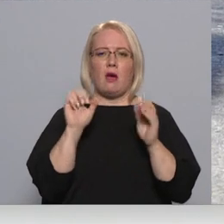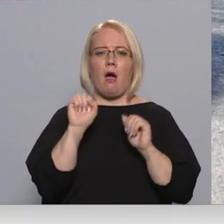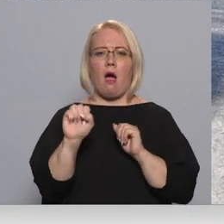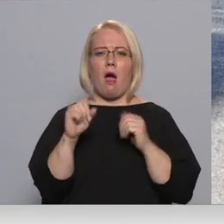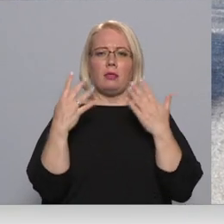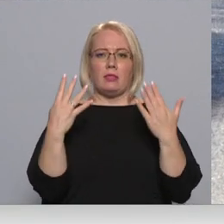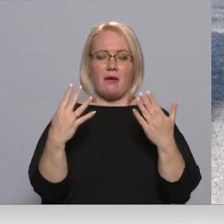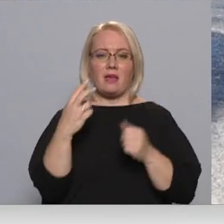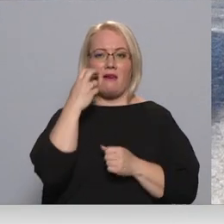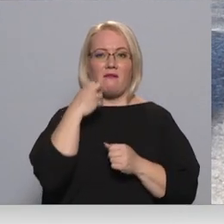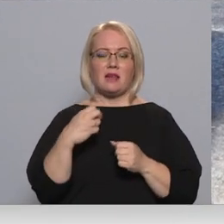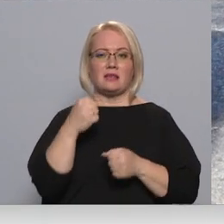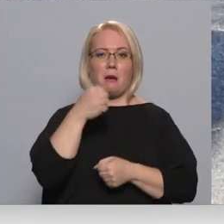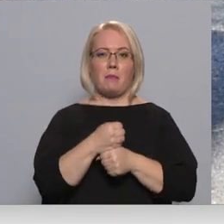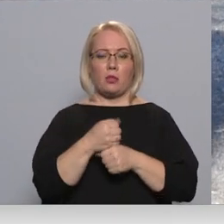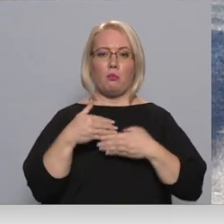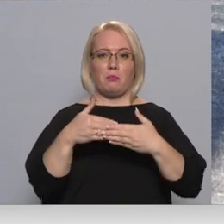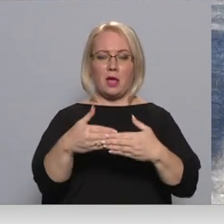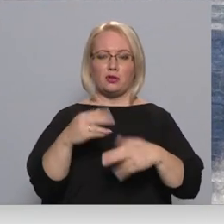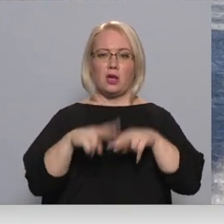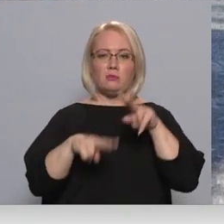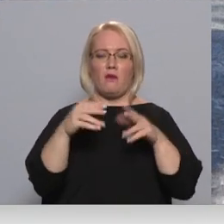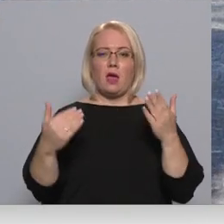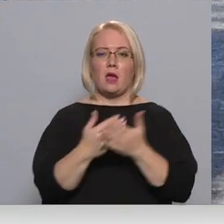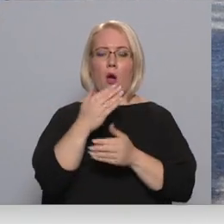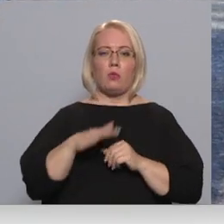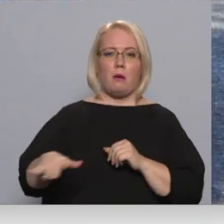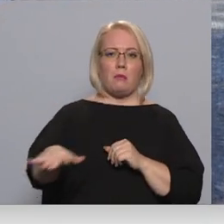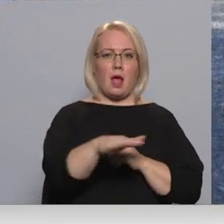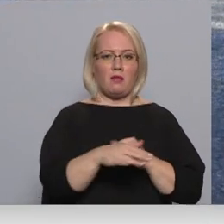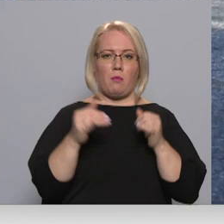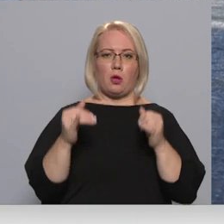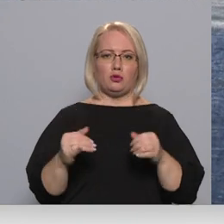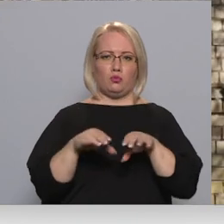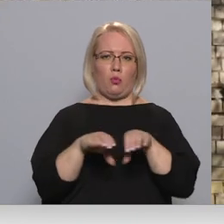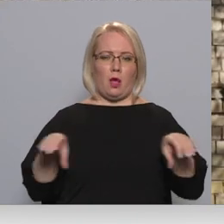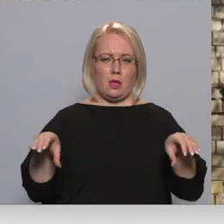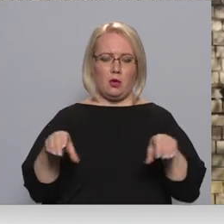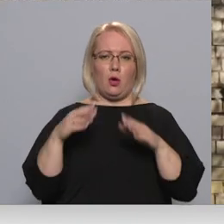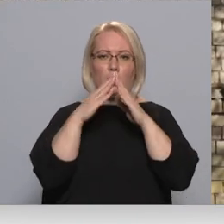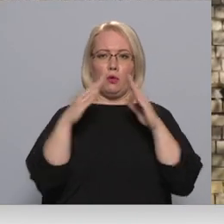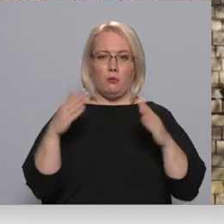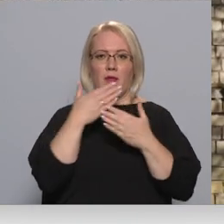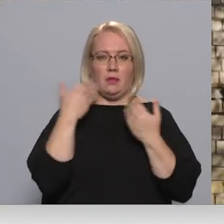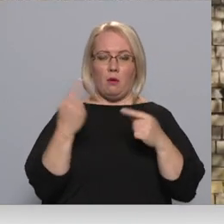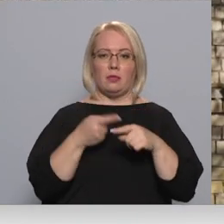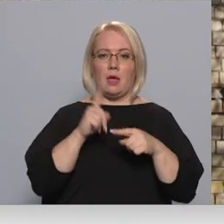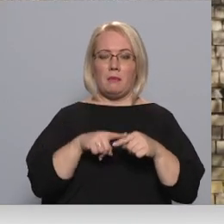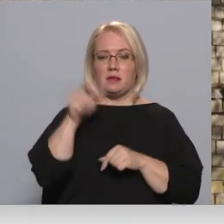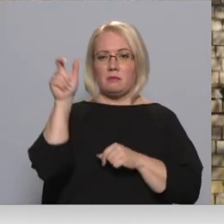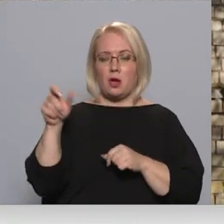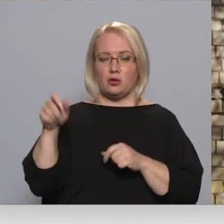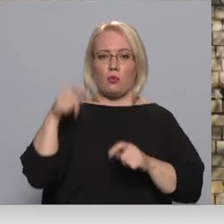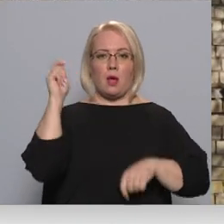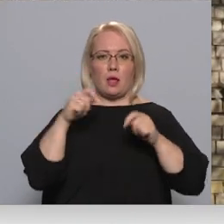Iespējīgās vecās pieturis priekšā izbūvēta jauna platforma ar soliņu. Tā ir bez pajumtis, tāpēc pasažieri no lietus un